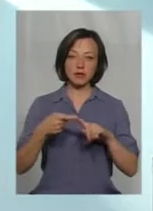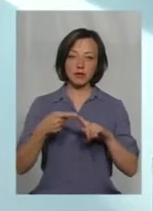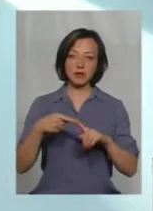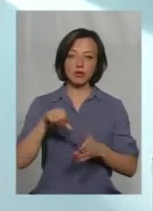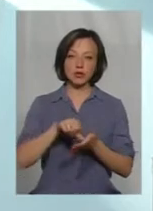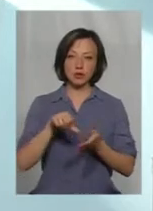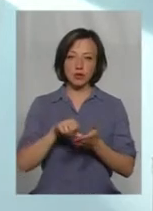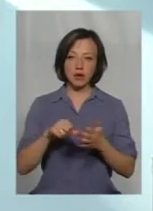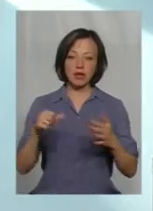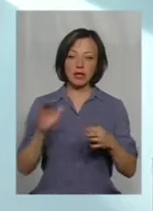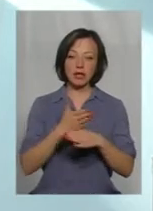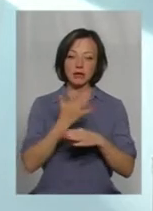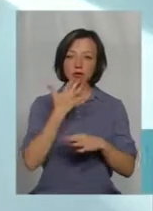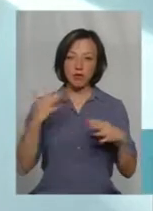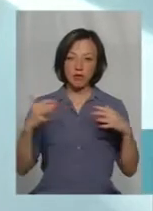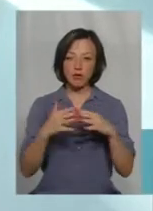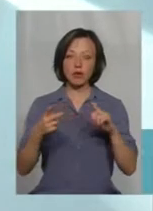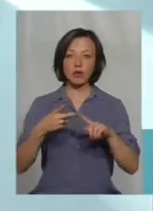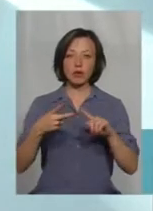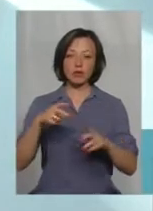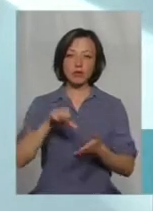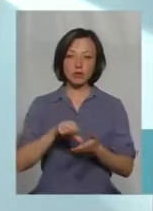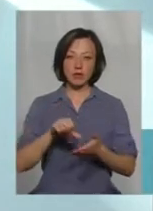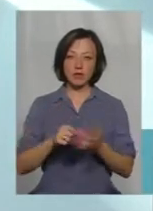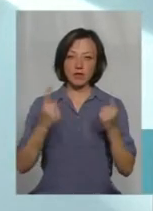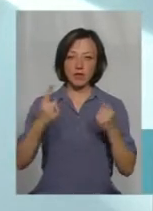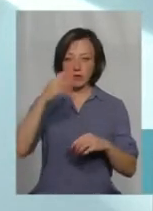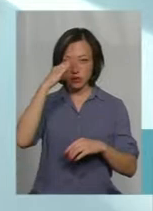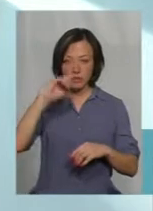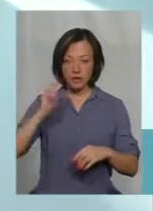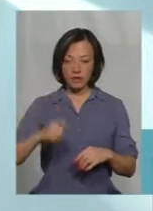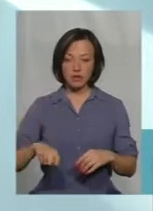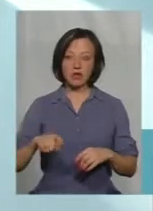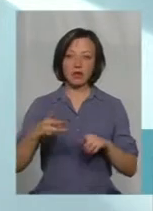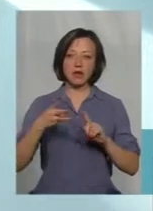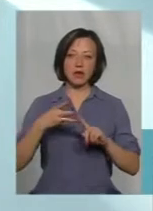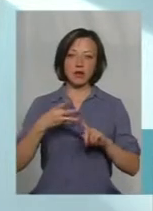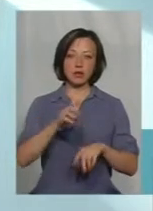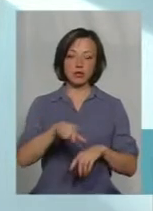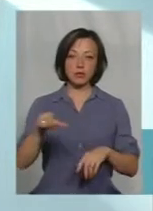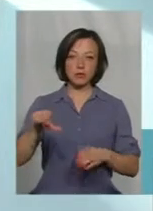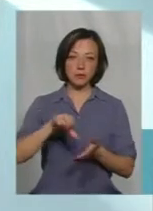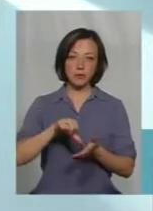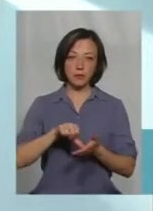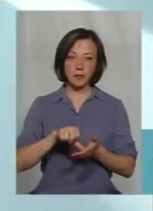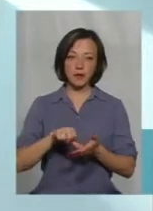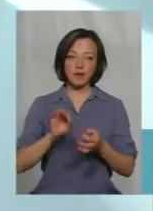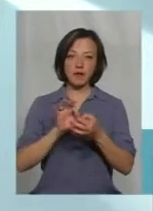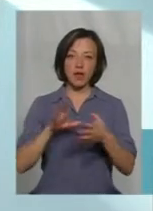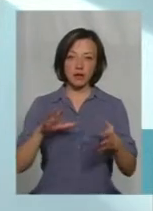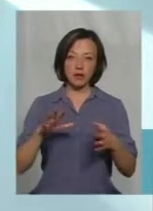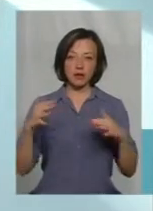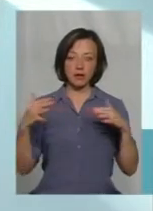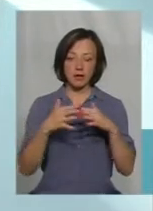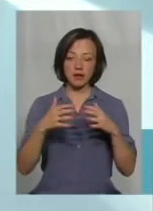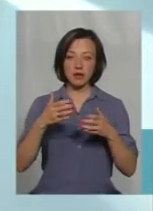приймали участь в інтернаціональних війнах, особи, які приймали участь в великій вітчизняній війні, особи, які приймали участь в ядерних війнах,